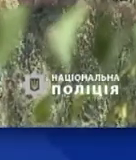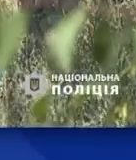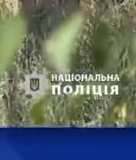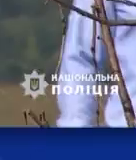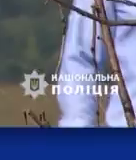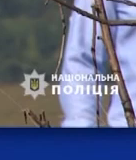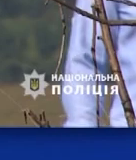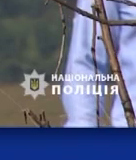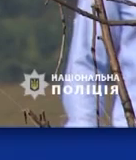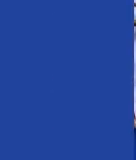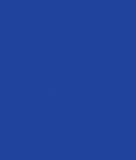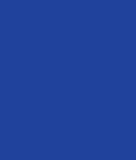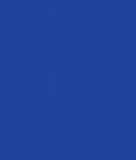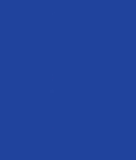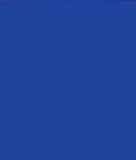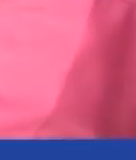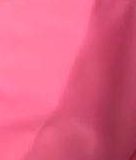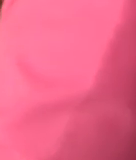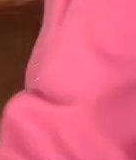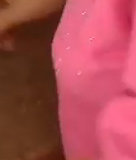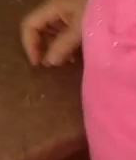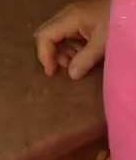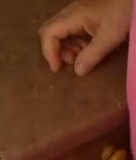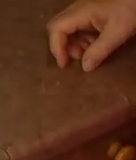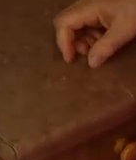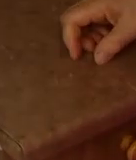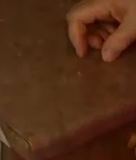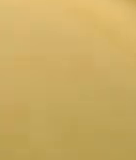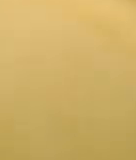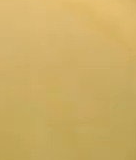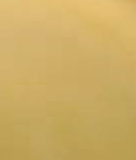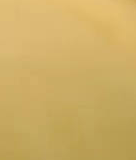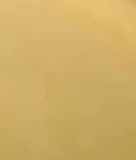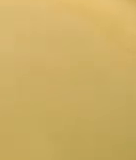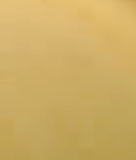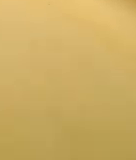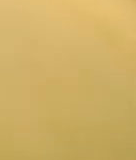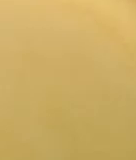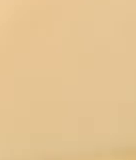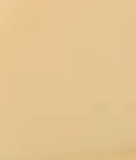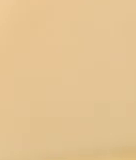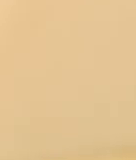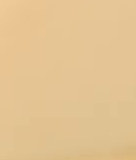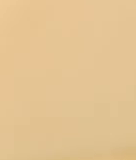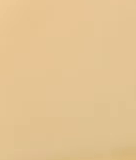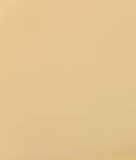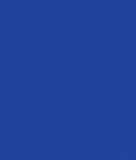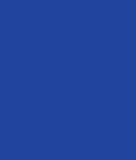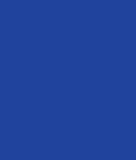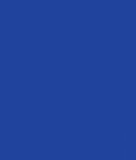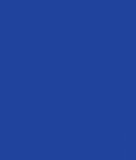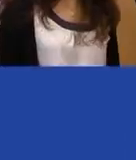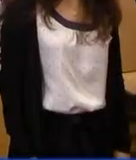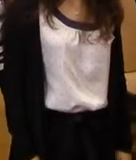вбивство власної дружини Більше 400 багатоквартирних будинків у Вінниці нині без гарячої води